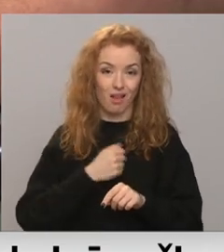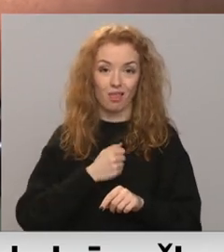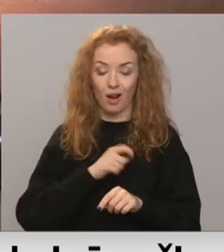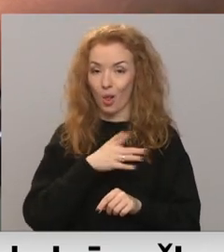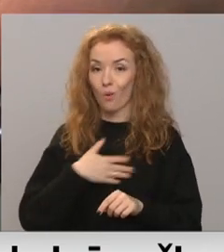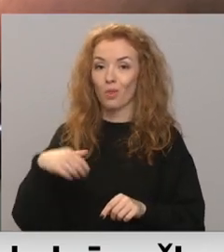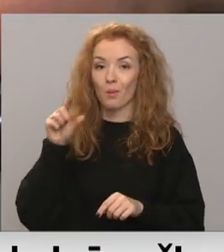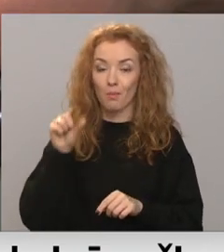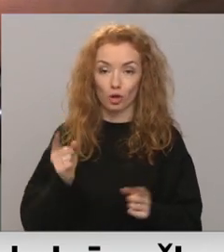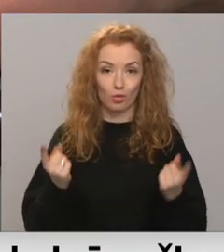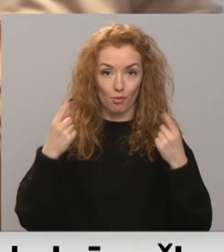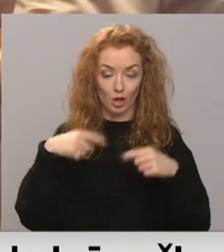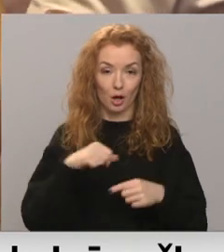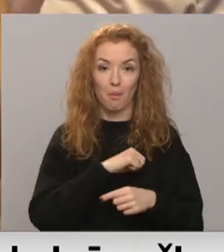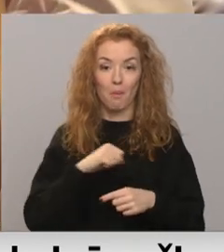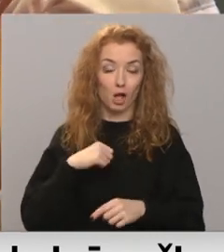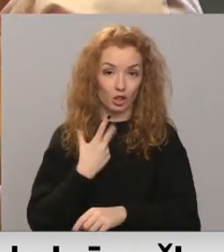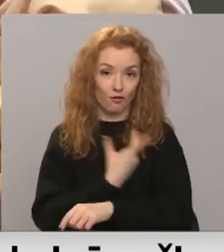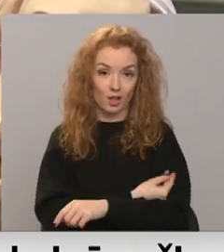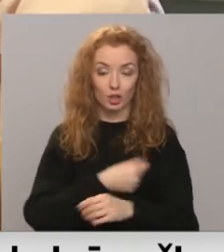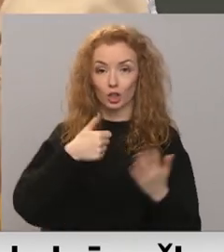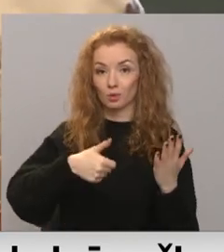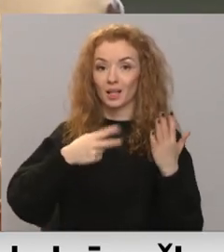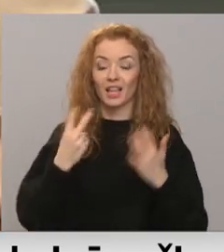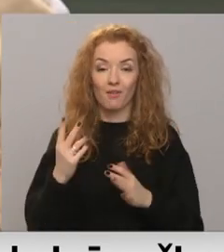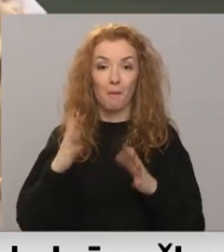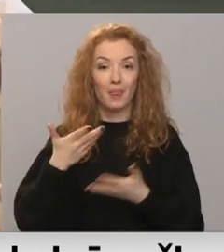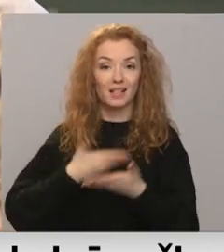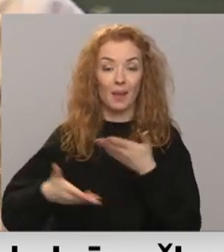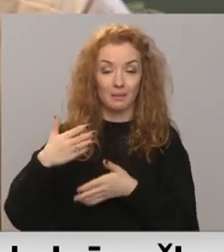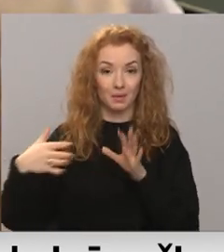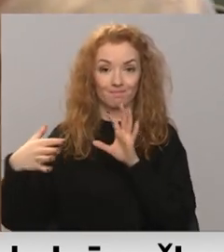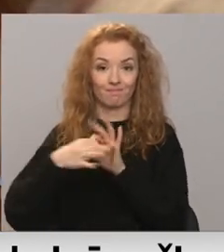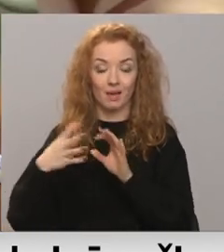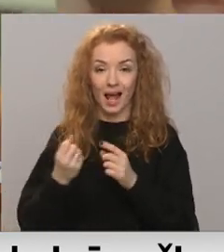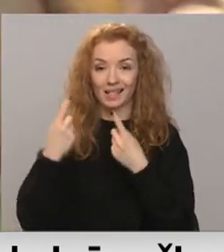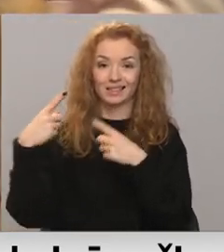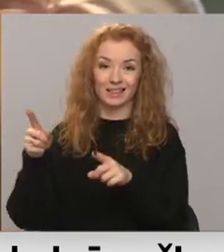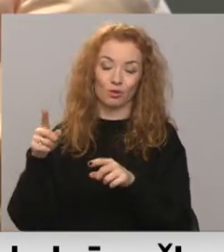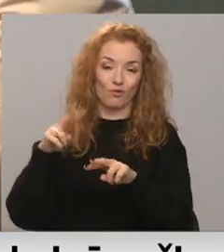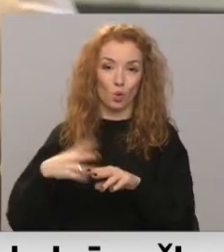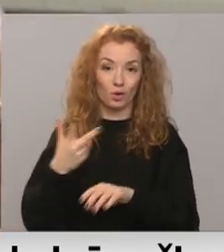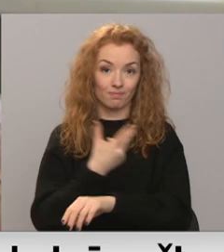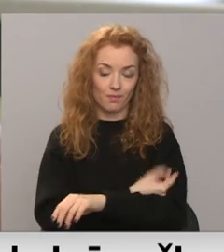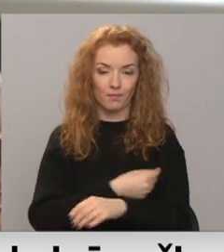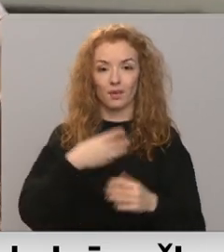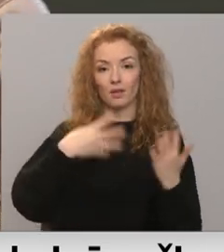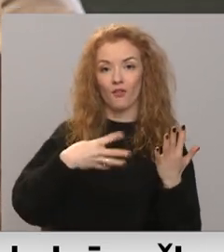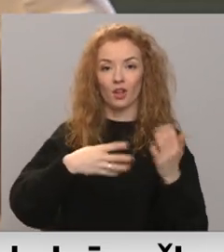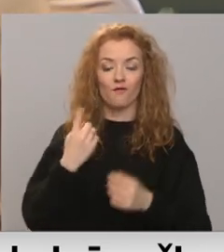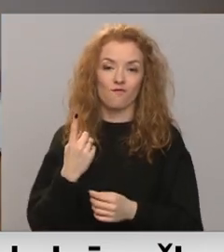mazs. Šobrīd paši vakcinē 62, bet sadarbības līgumu ar citu vakcinētāju noslēgusi 91